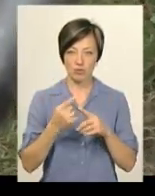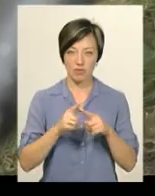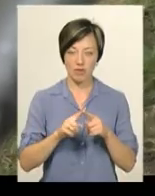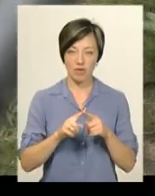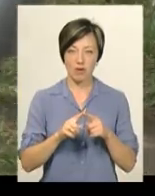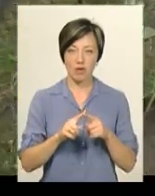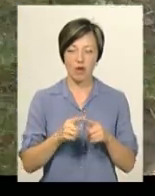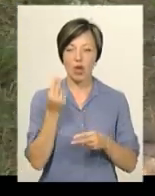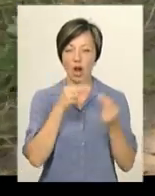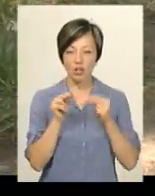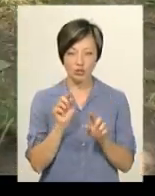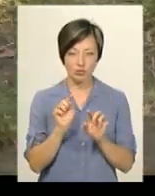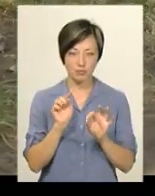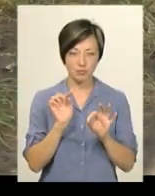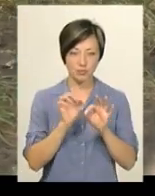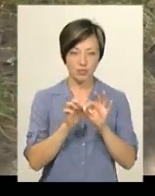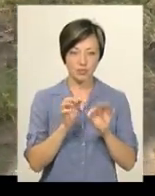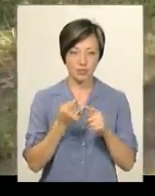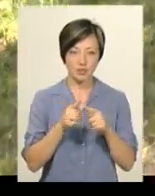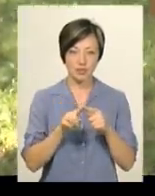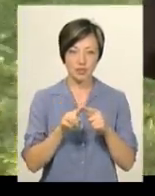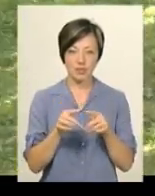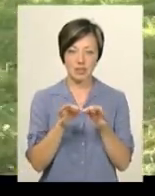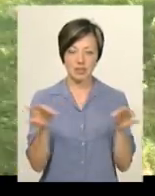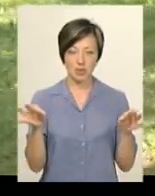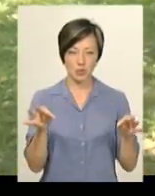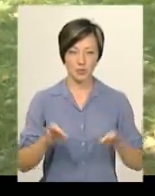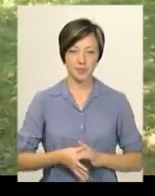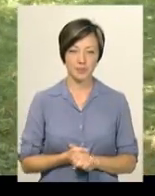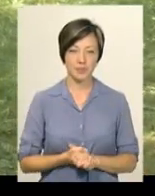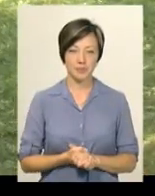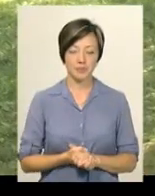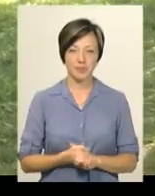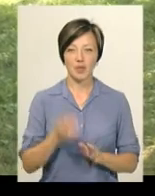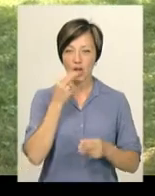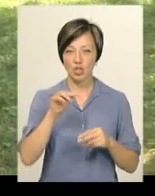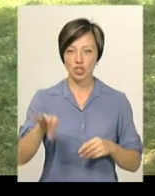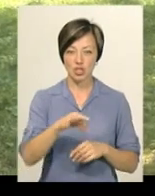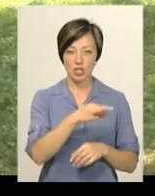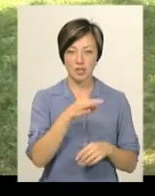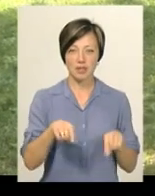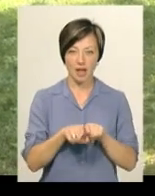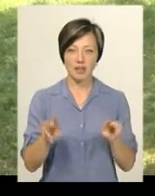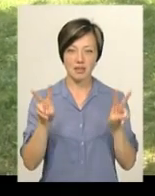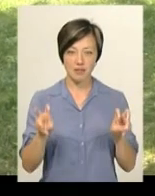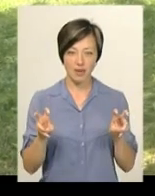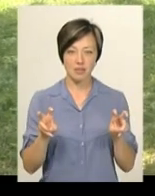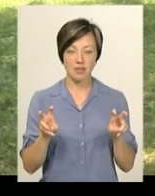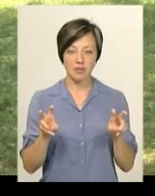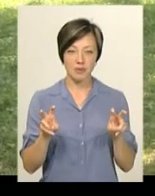краще шити, вона так і називається,